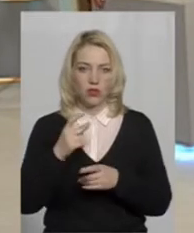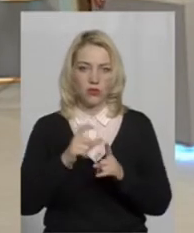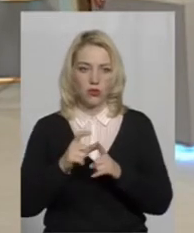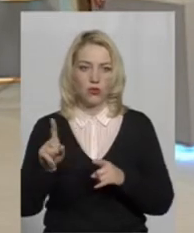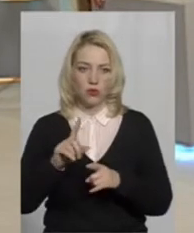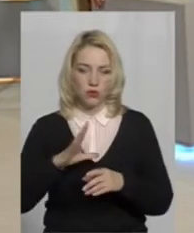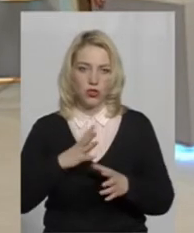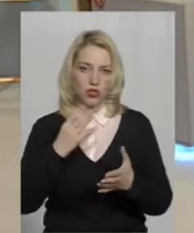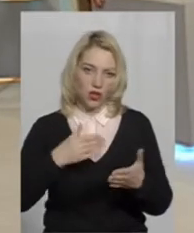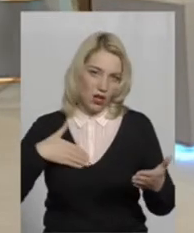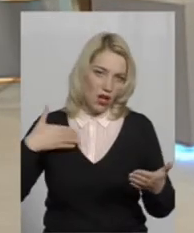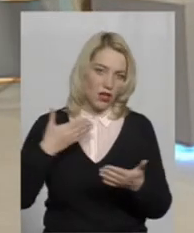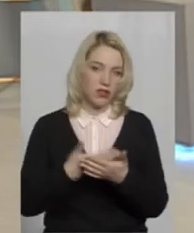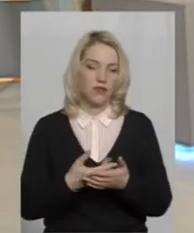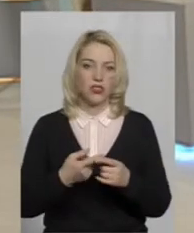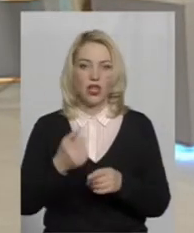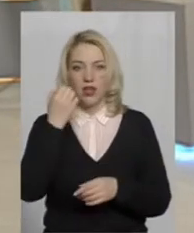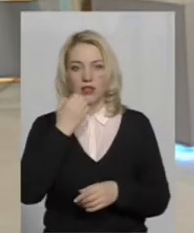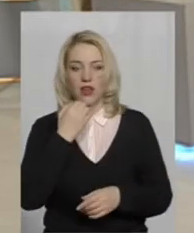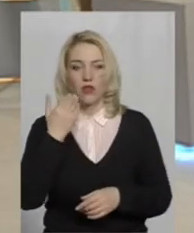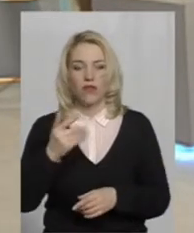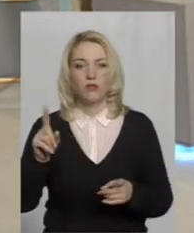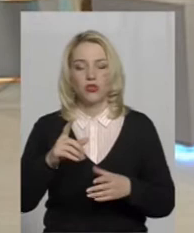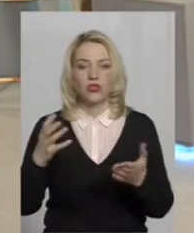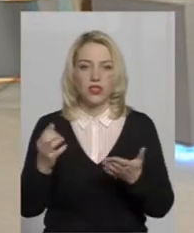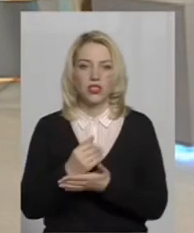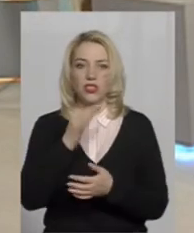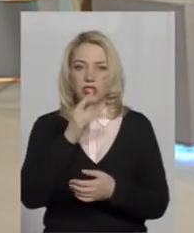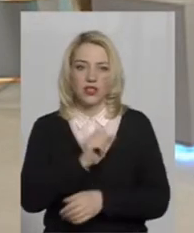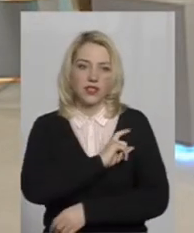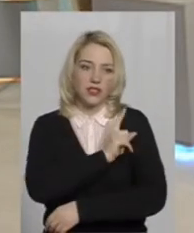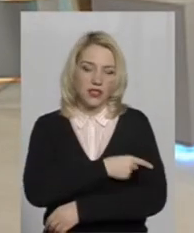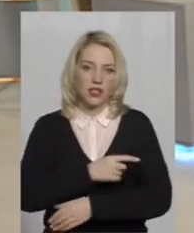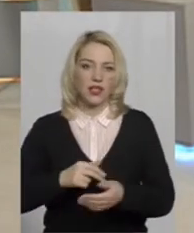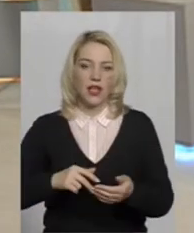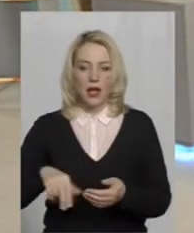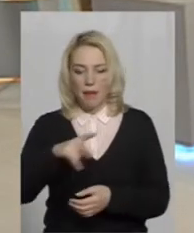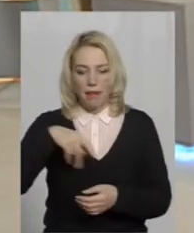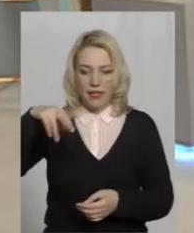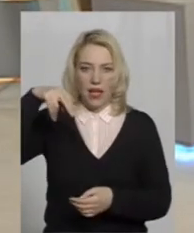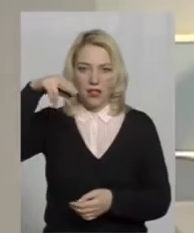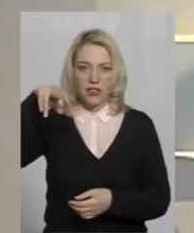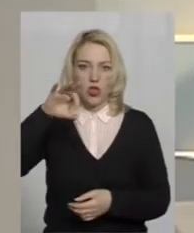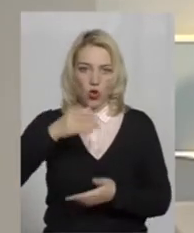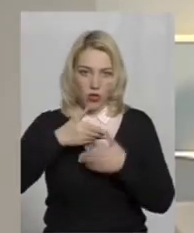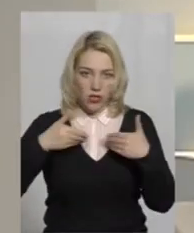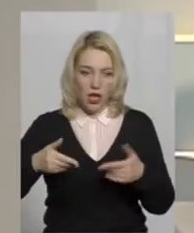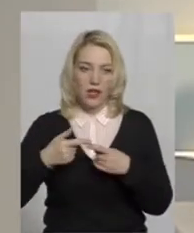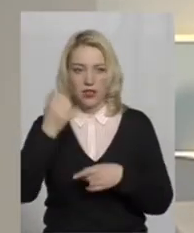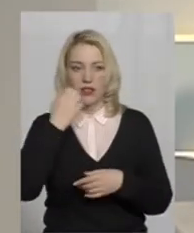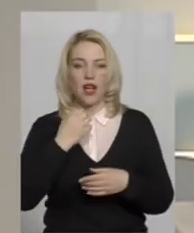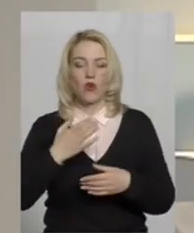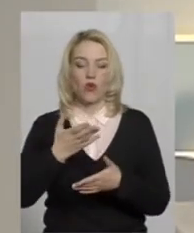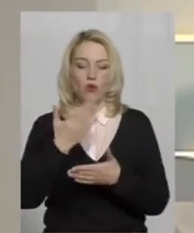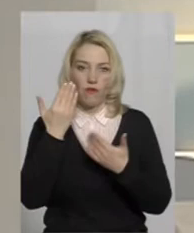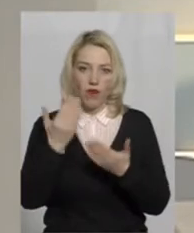словом, хотілося б, щоб були ще активніші. Я вам дякую, що ви знайшли час і сили піднятися до нас. Дякую вам. Дякую всім,